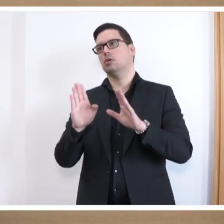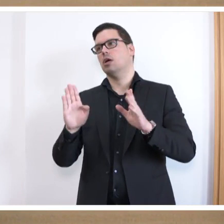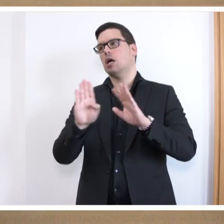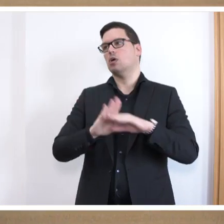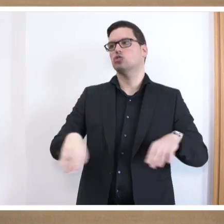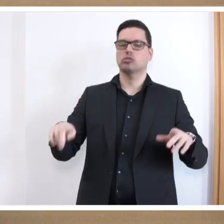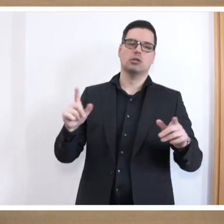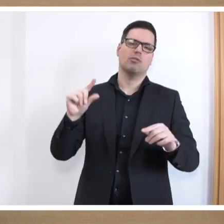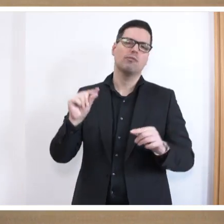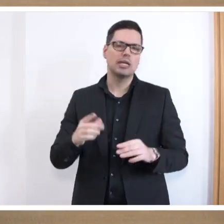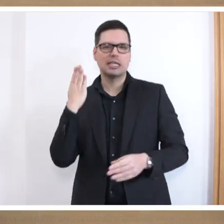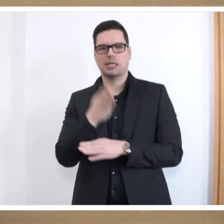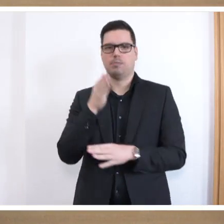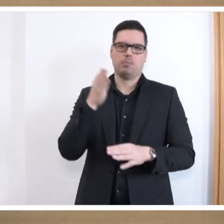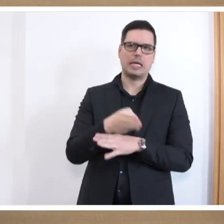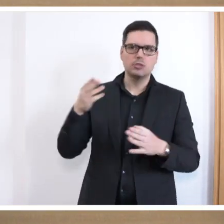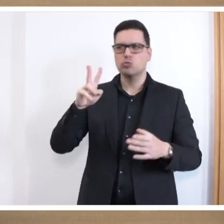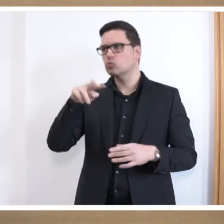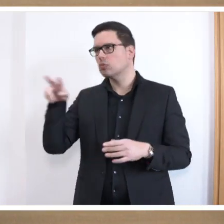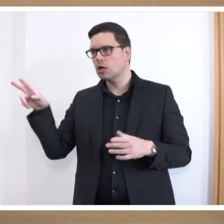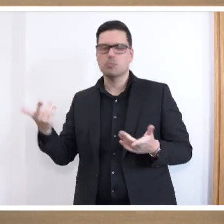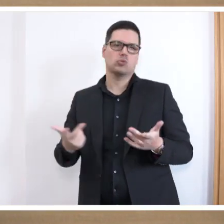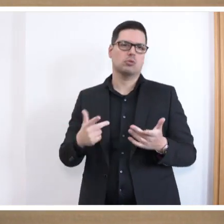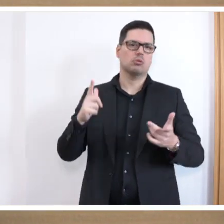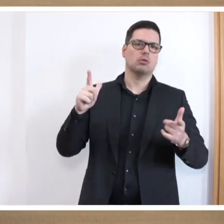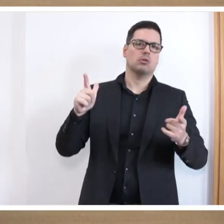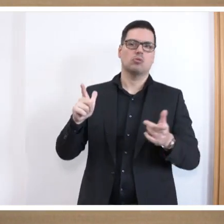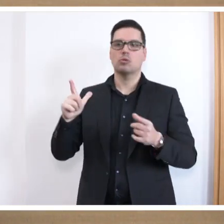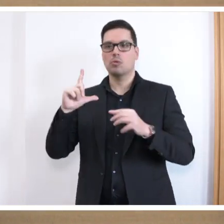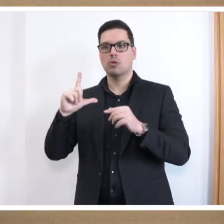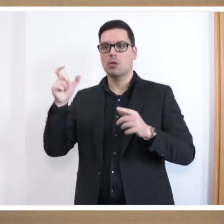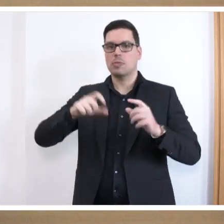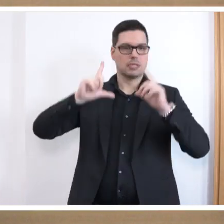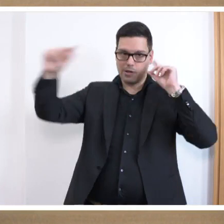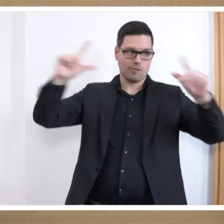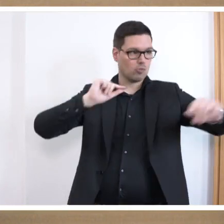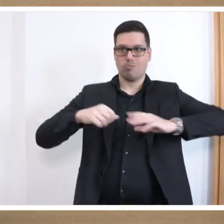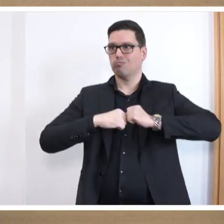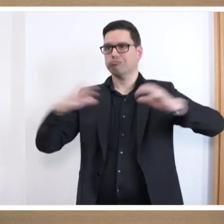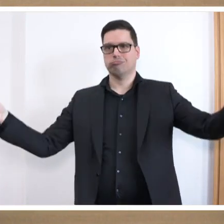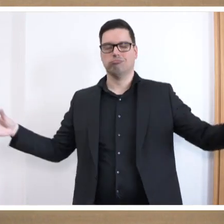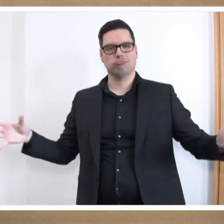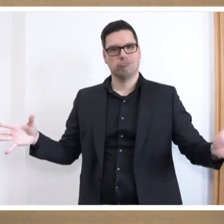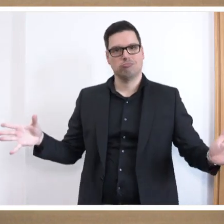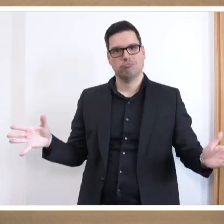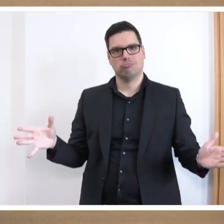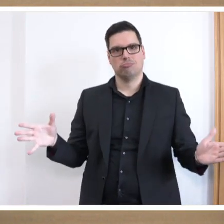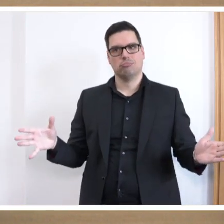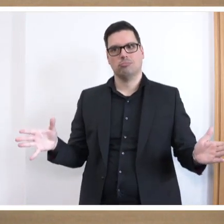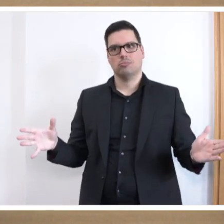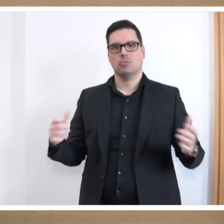dümpelnde Besucherzahlen und eine unübersehbare Personalflucht hat mit Sicherheit in erster Linie eine